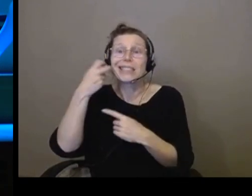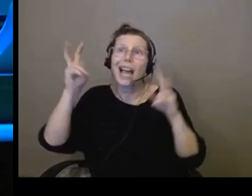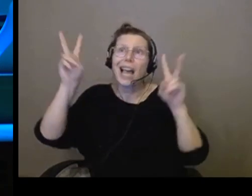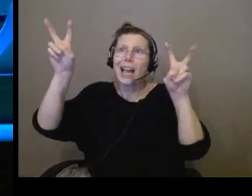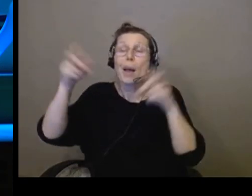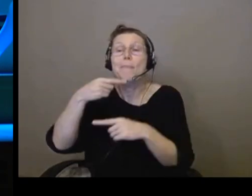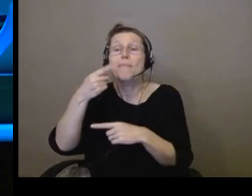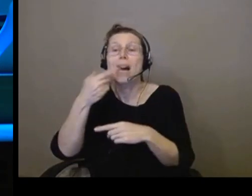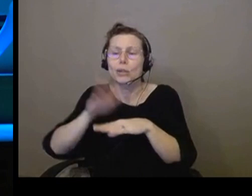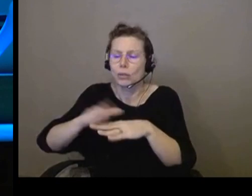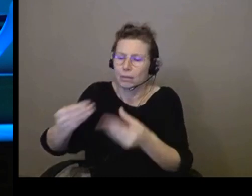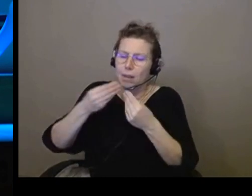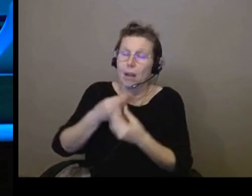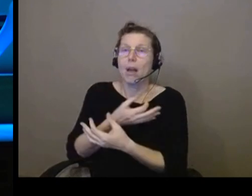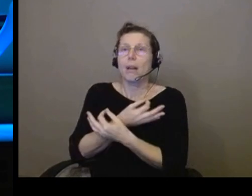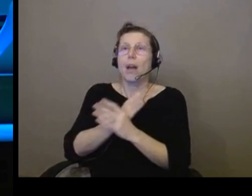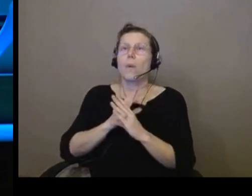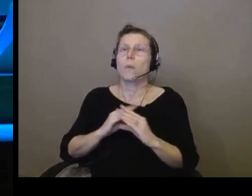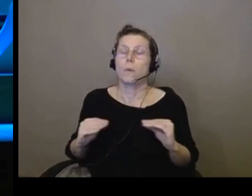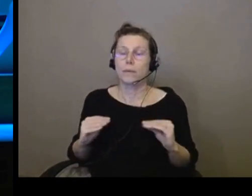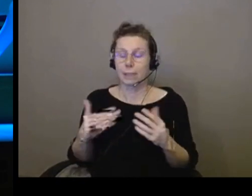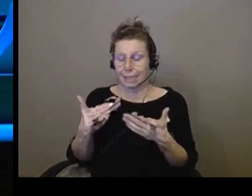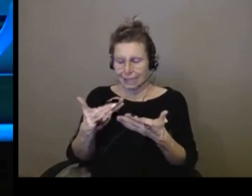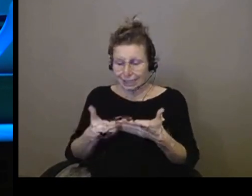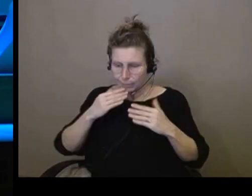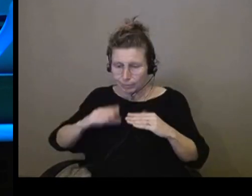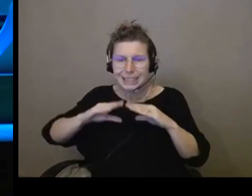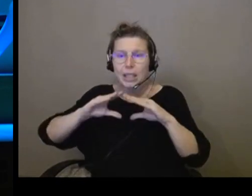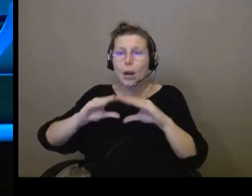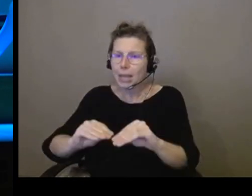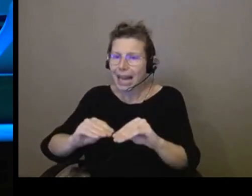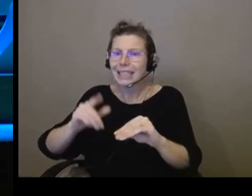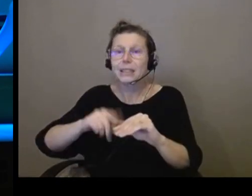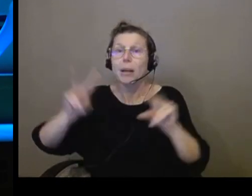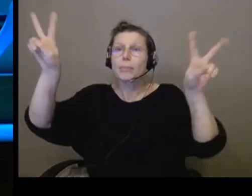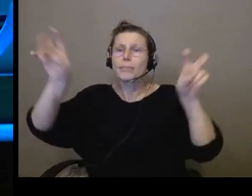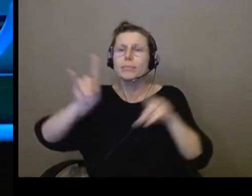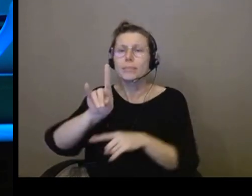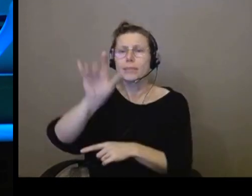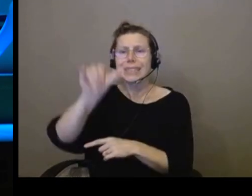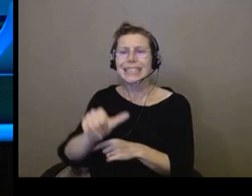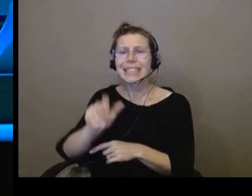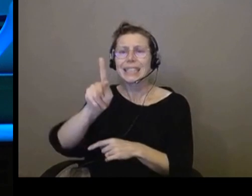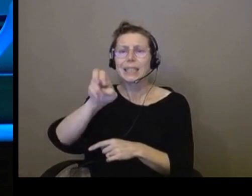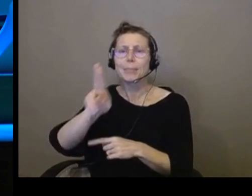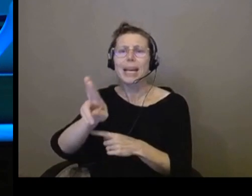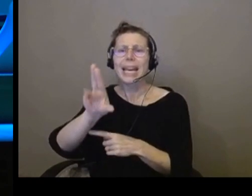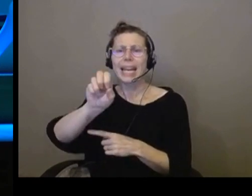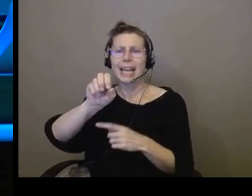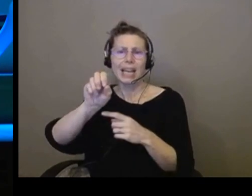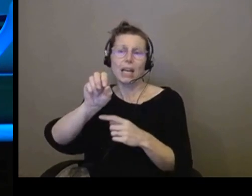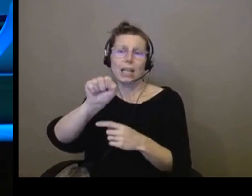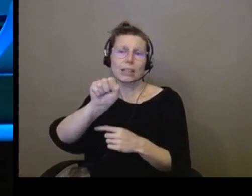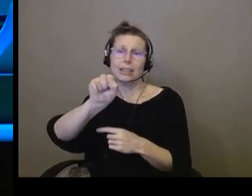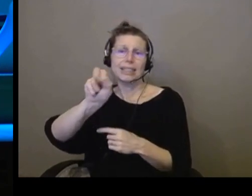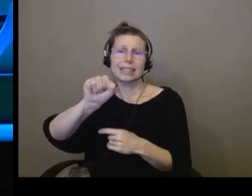mis en place un truc qu'on appelle les hypersignes. Les hypersignes, pour ceux qui l'habitude,'est des choses qu'on a, par exemple,